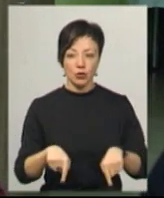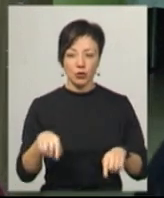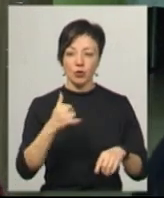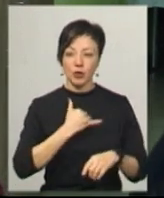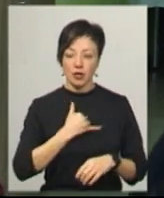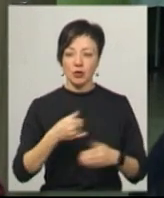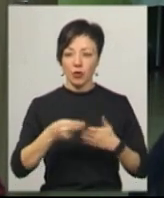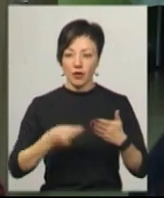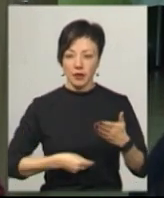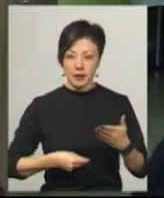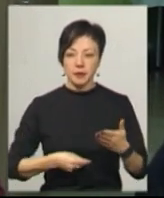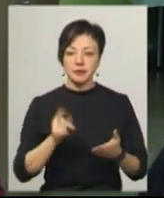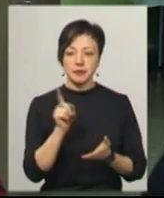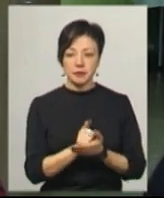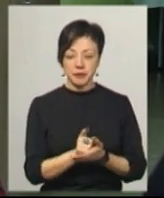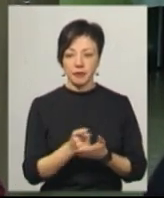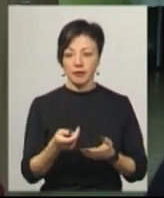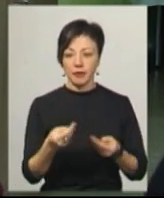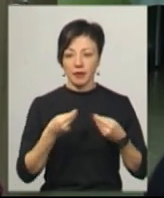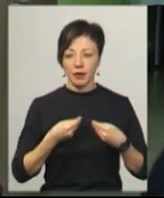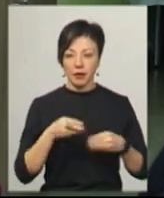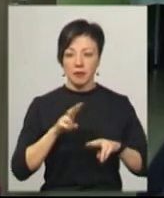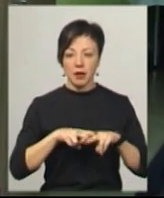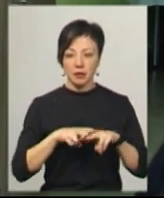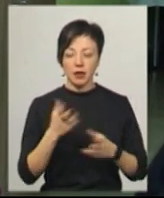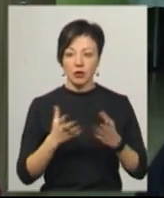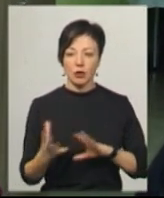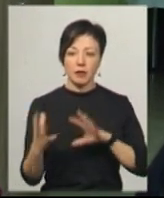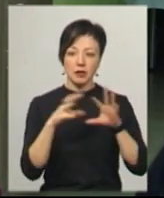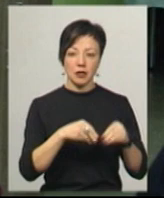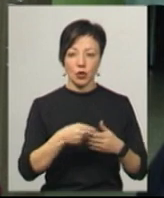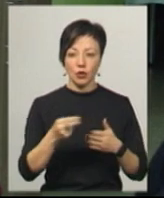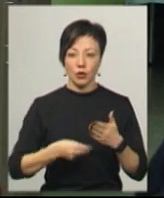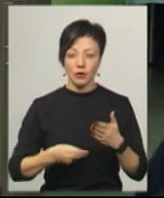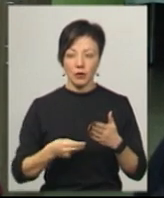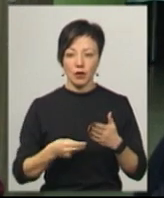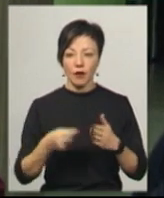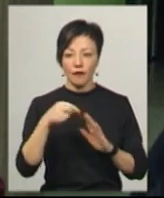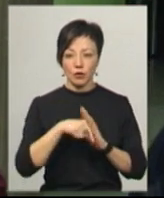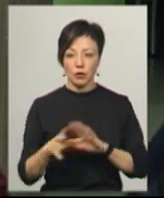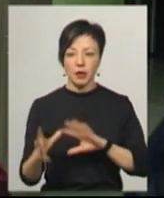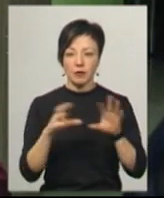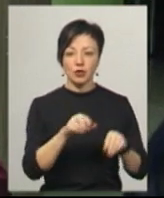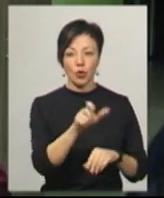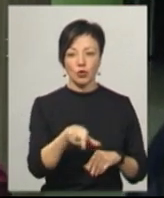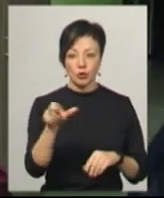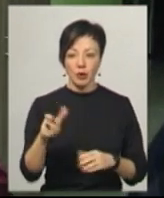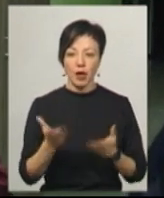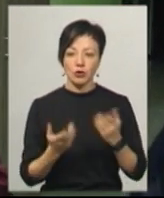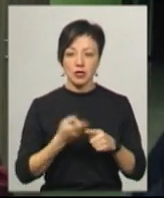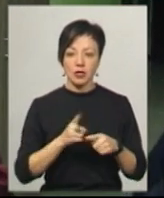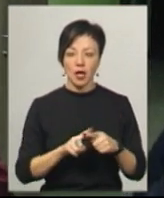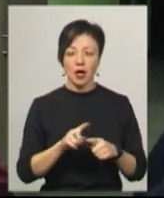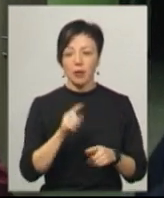ці довідки, мають предоставити нам паспорт. Якщо переселенці, довідку внутрішньої переднищеної особи. Якщо це